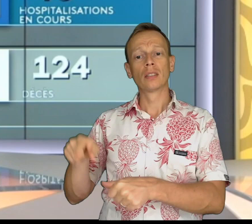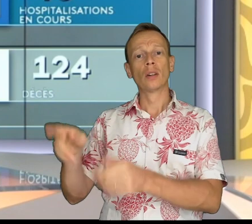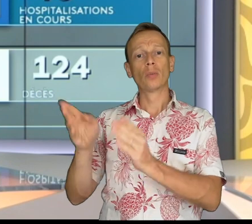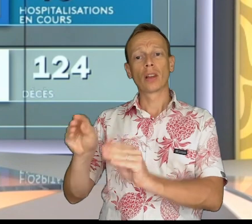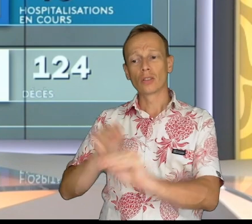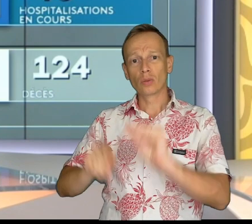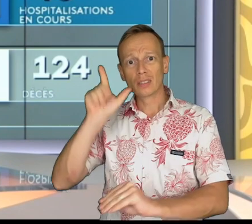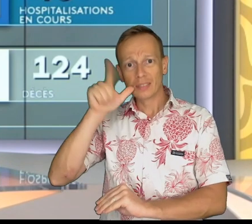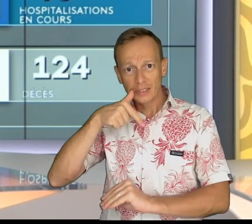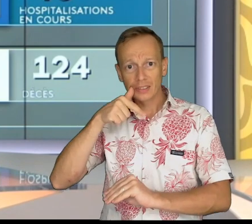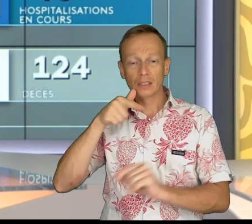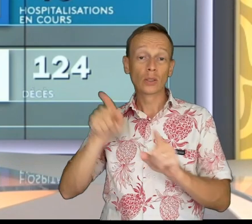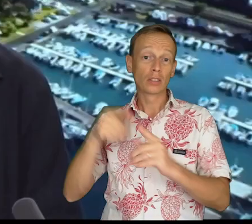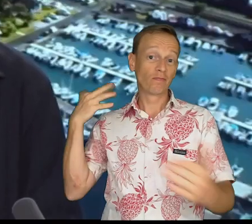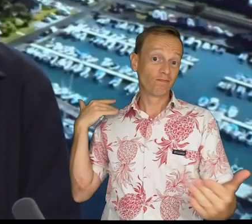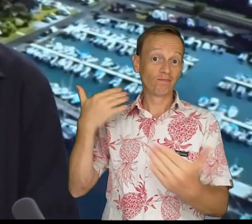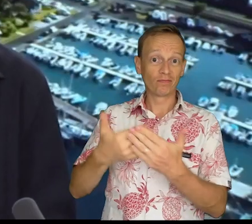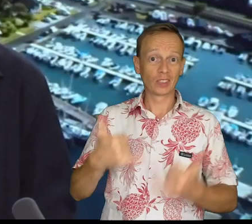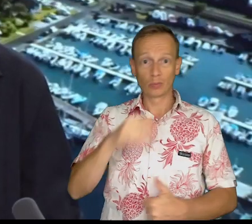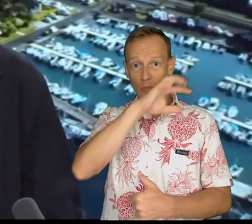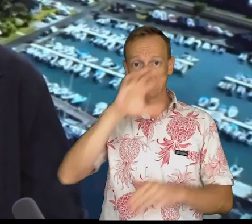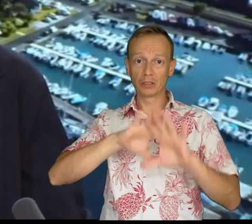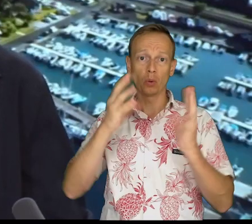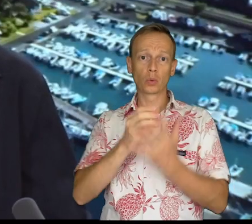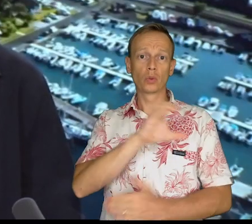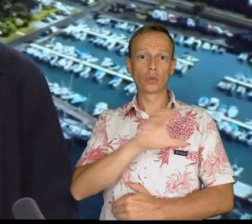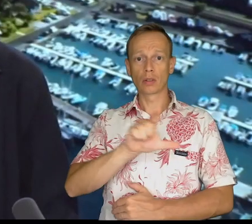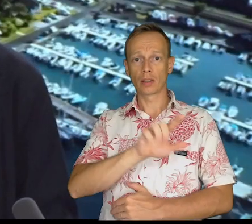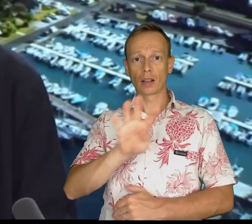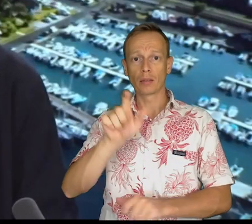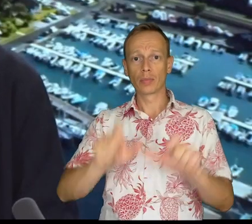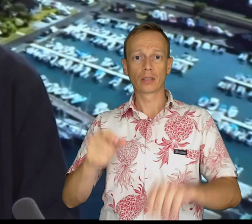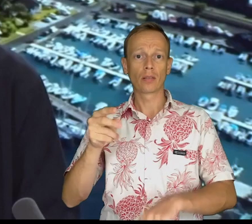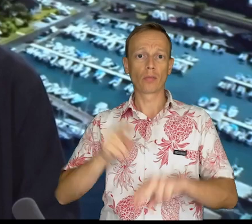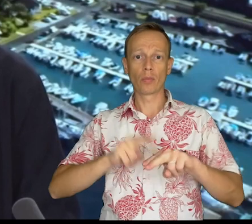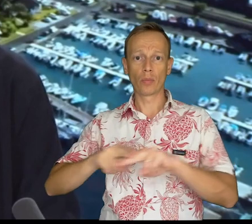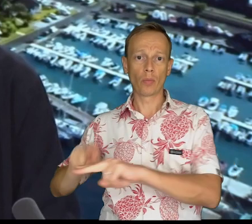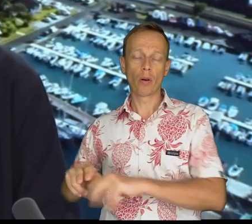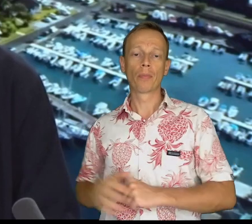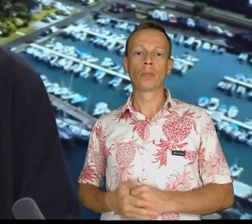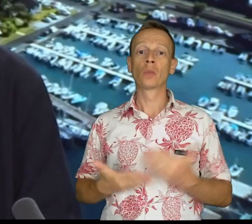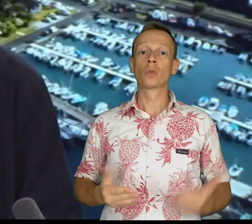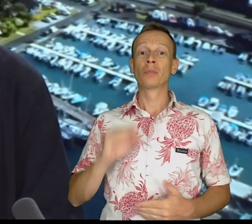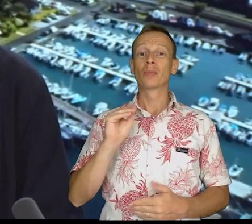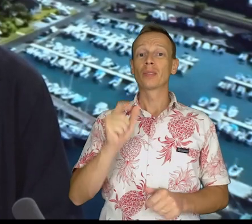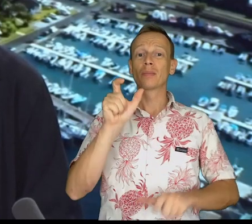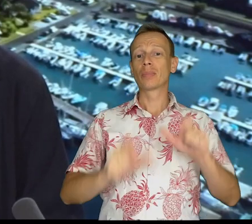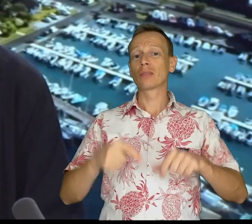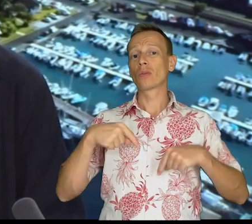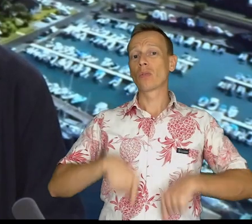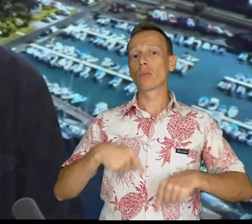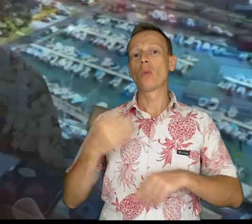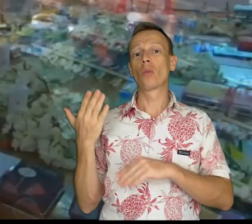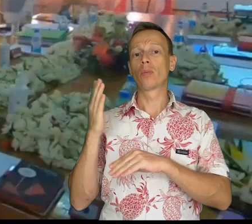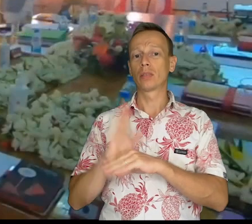124 morts depuis le début de l'épidémie en Polynésie. Et en ce mercredi, les élus du gouvernement sont